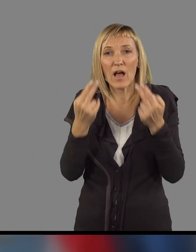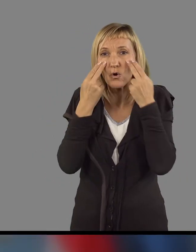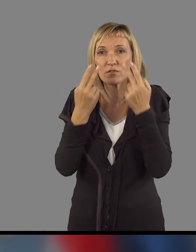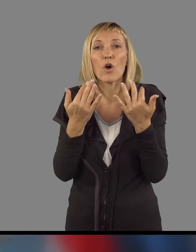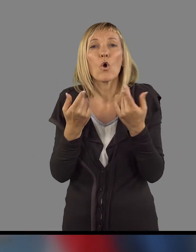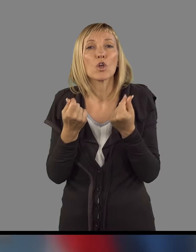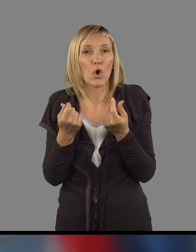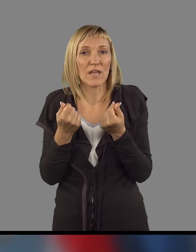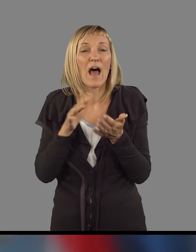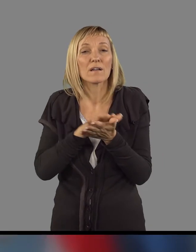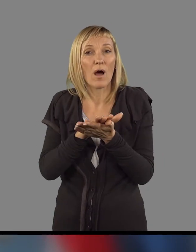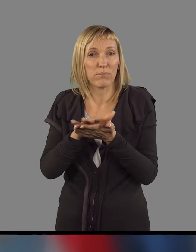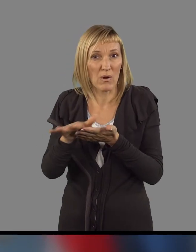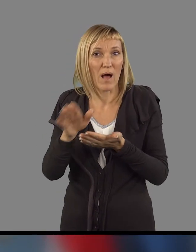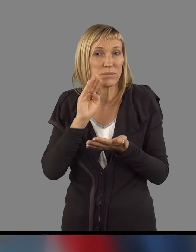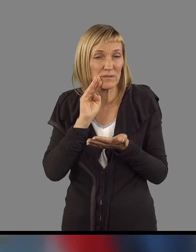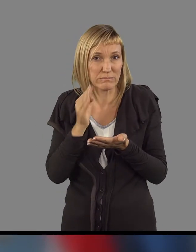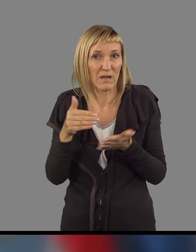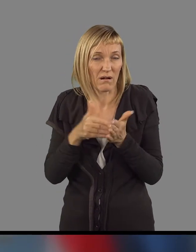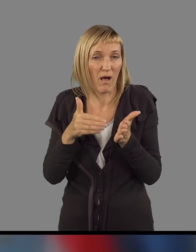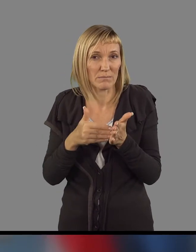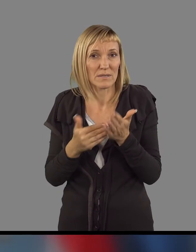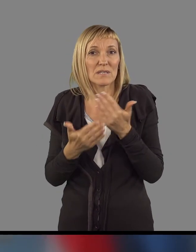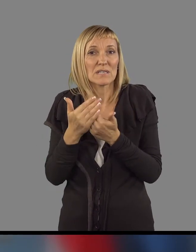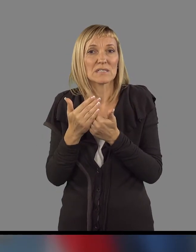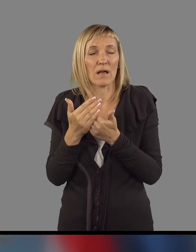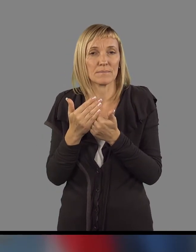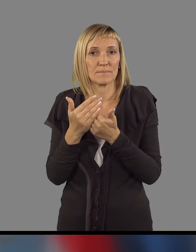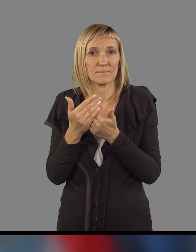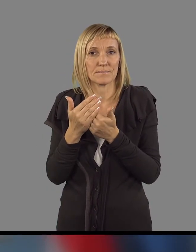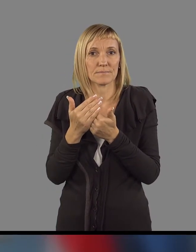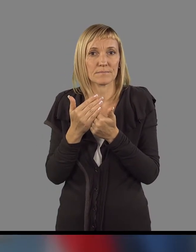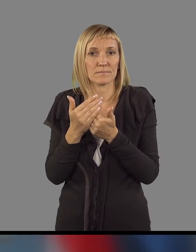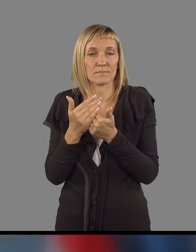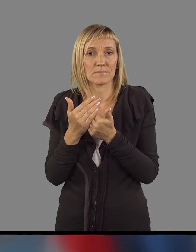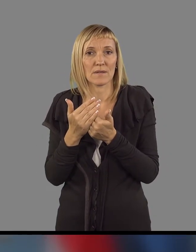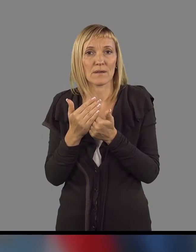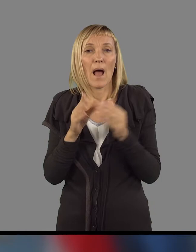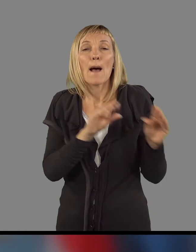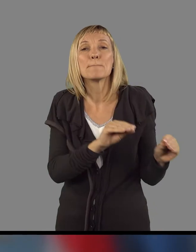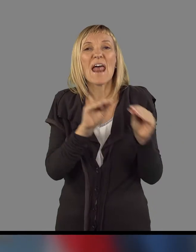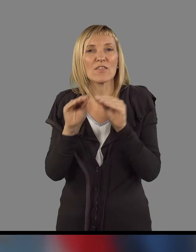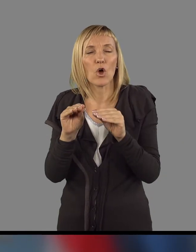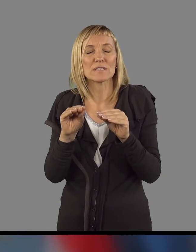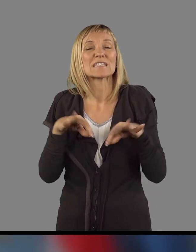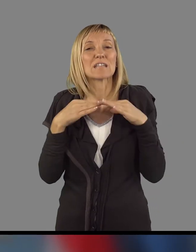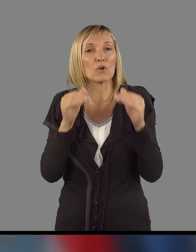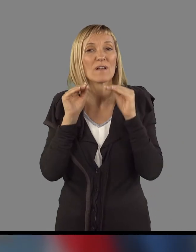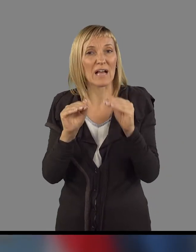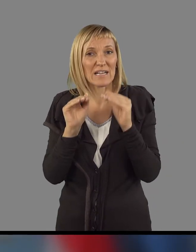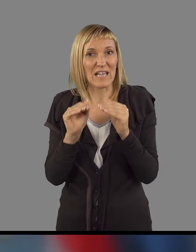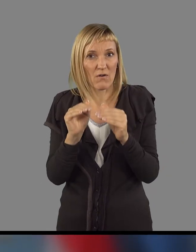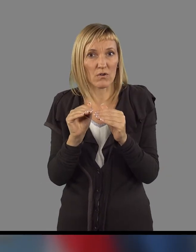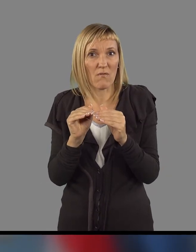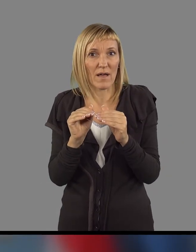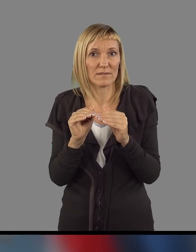vidimo, koliko denarja bi potrebovali za prenos zdravstvenega zavarovanja